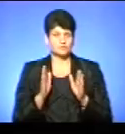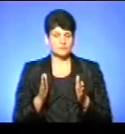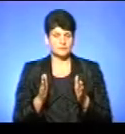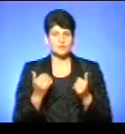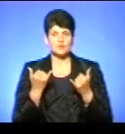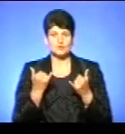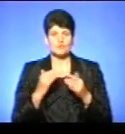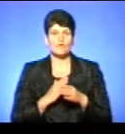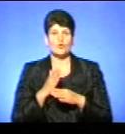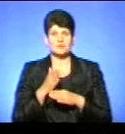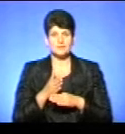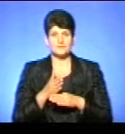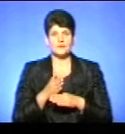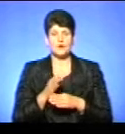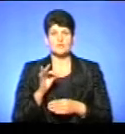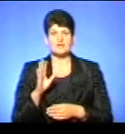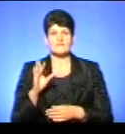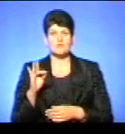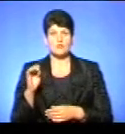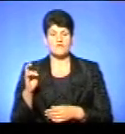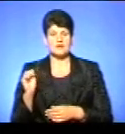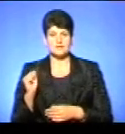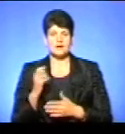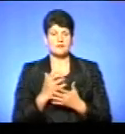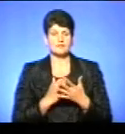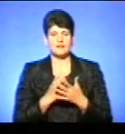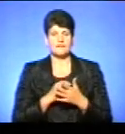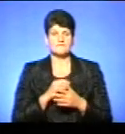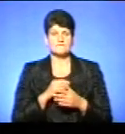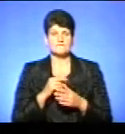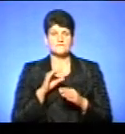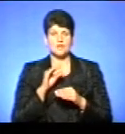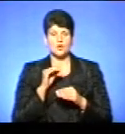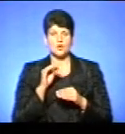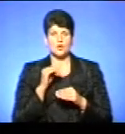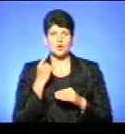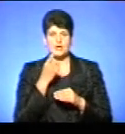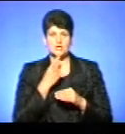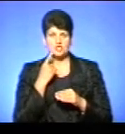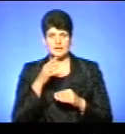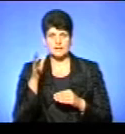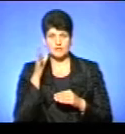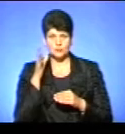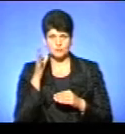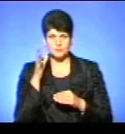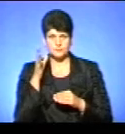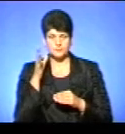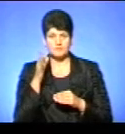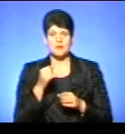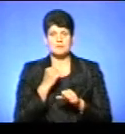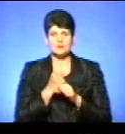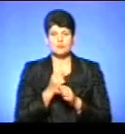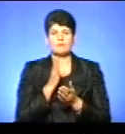Сьогодні в нас в гостях Оксана Вербувайцька, кандидат філологічних наук, доцент. Вітаю вас. Нагадую, що ми працюємо в прямому